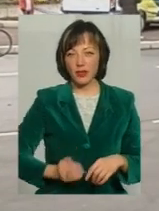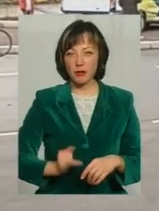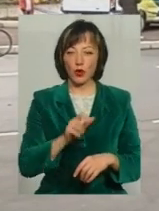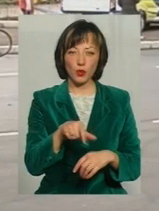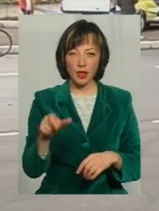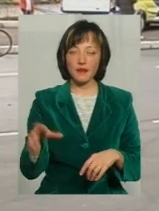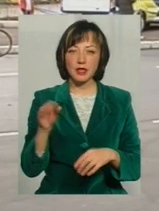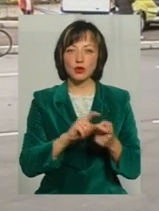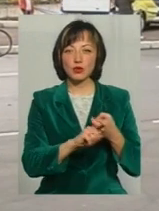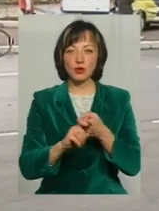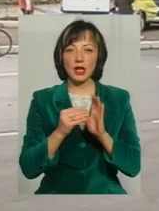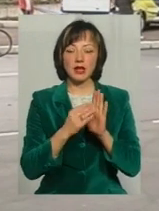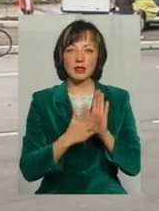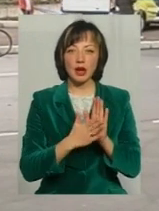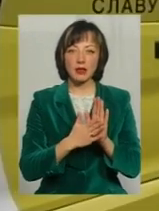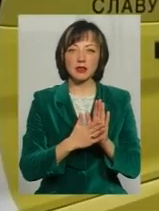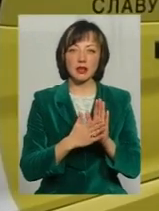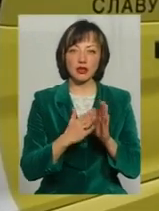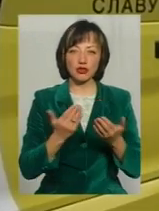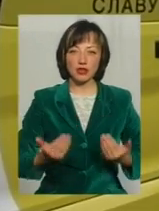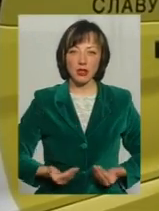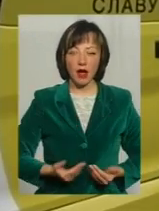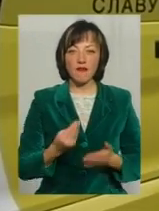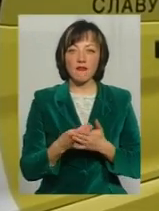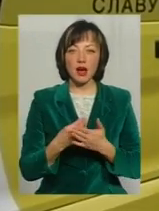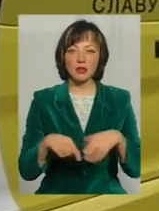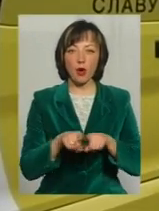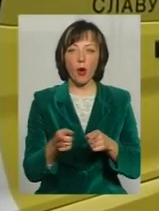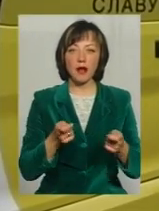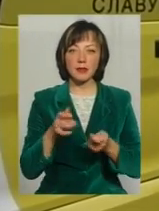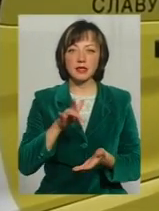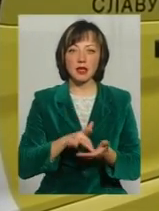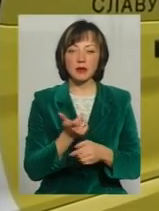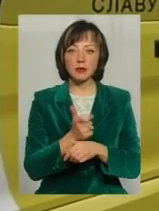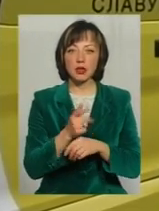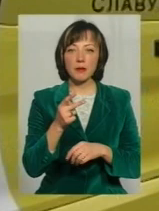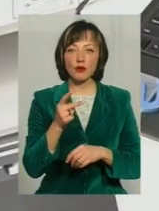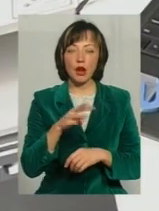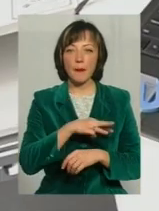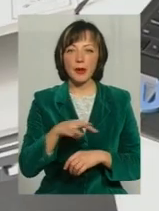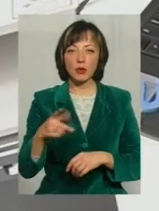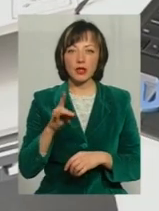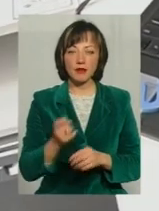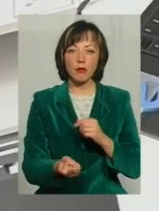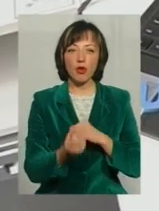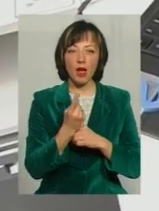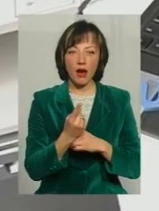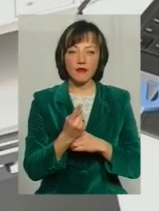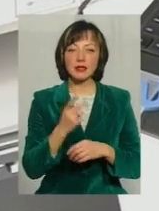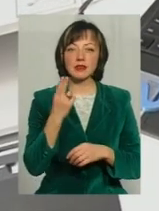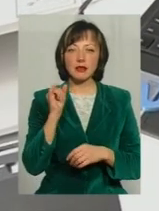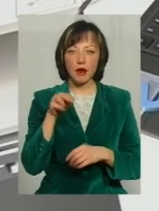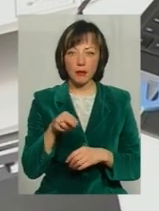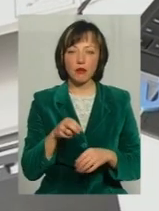а також все, що стосується реєстрації нерухомості Вартість такого адмінцентру більше як півтора мільйони гривень Поява мобільного ЦНАПу стала